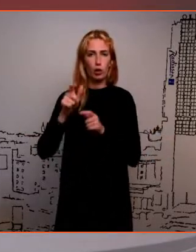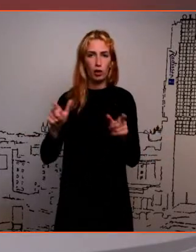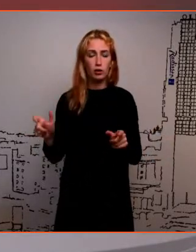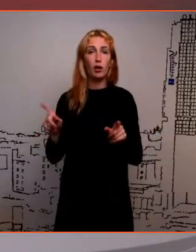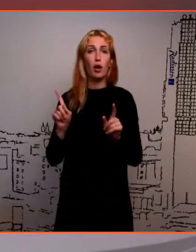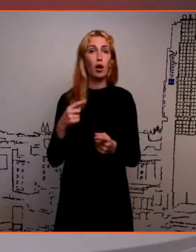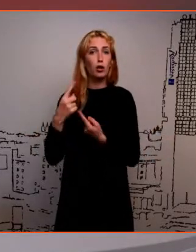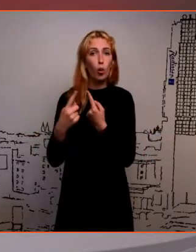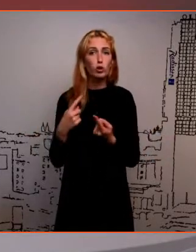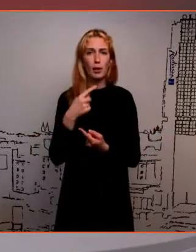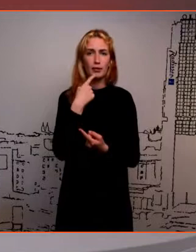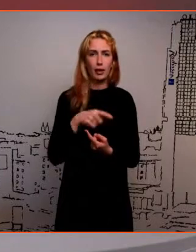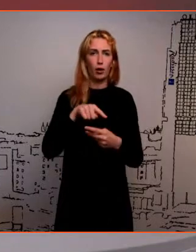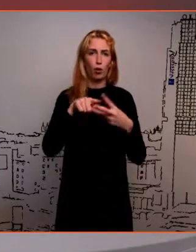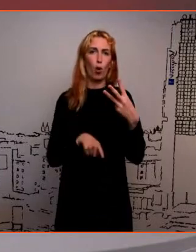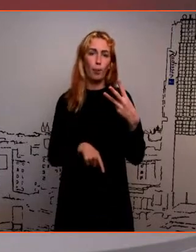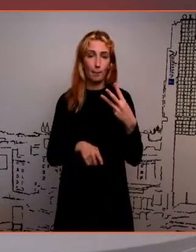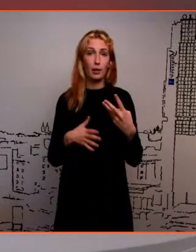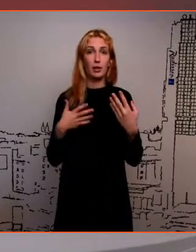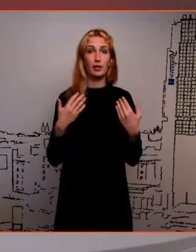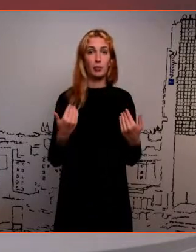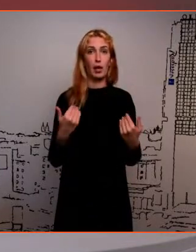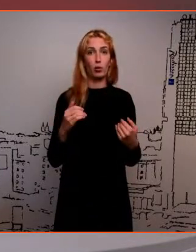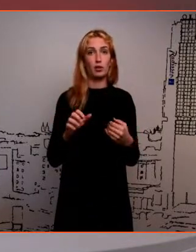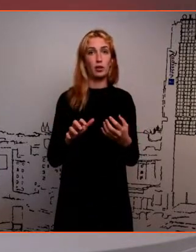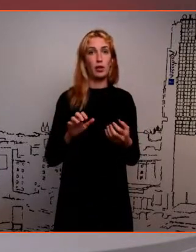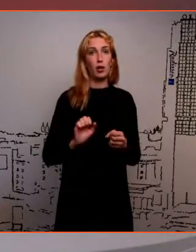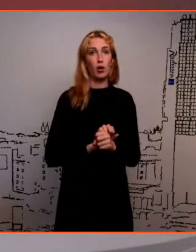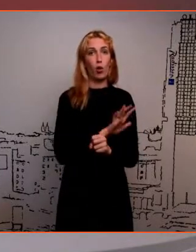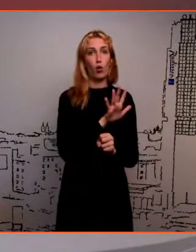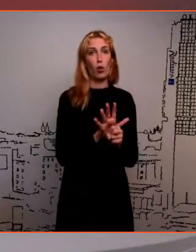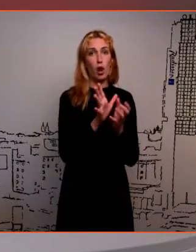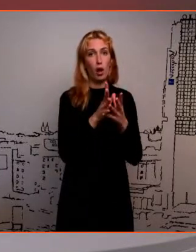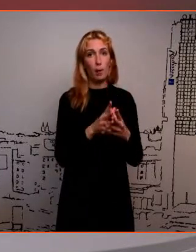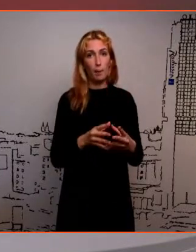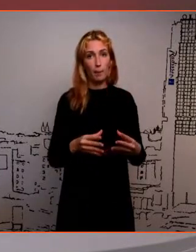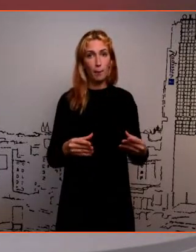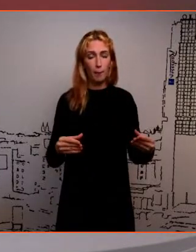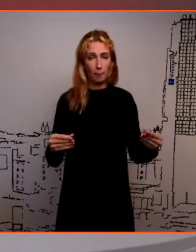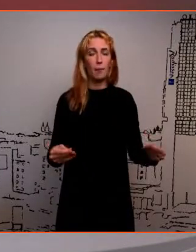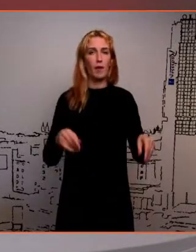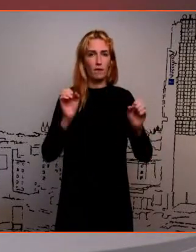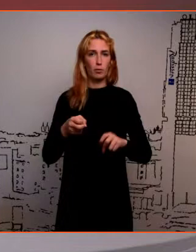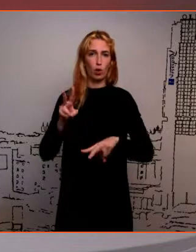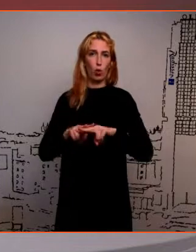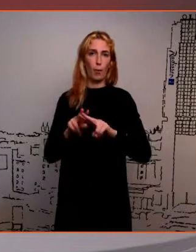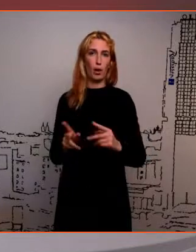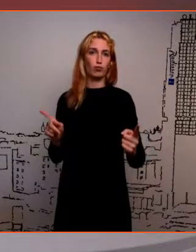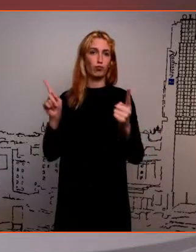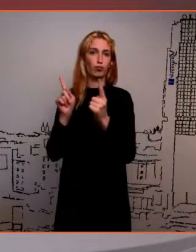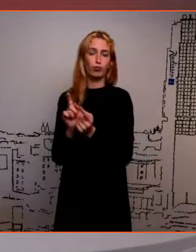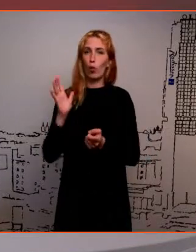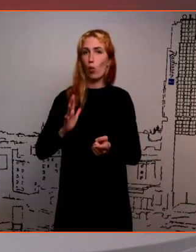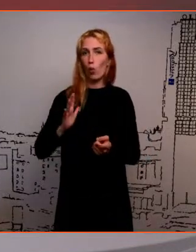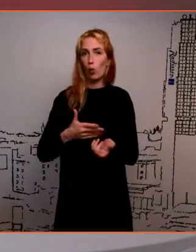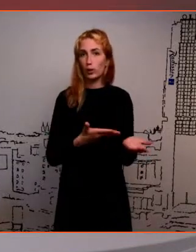võib eriti nüüd pandeemia lõppad ees tulla ka koha peale. Meil on väga ilus karjäärikeskus, te olete väga oodatud.